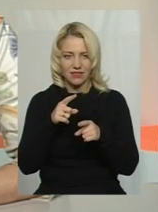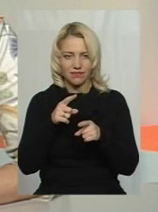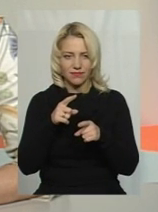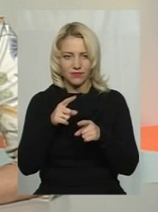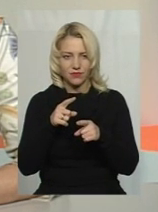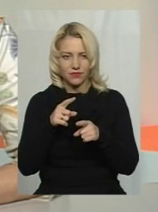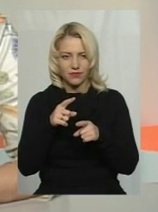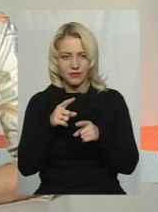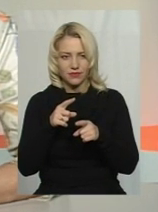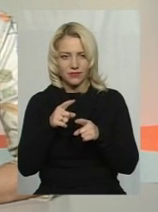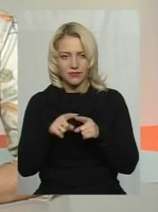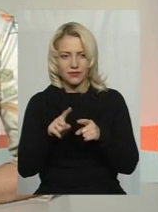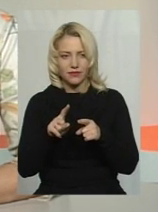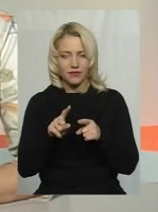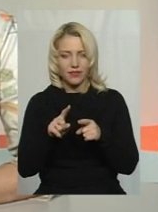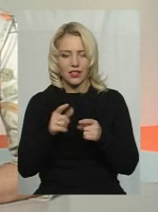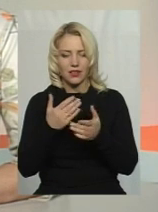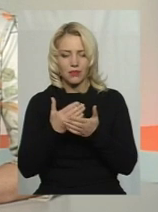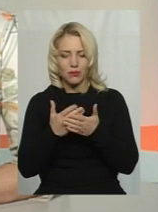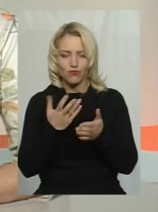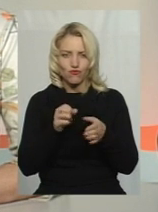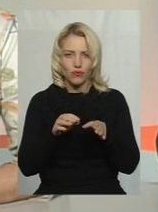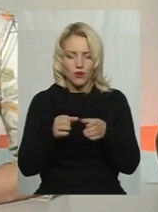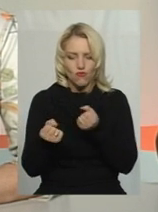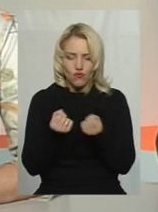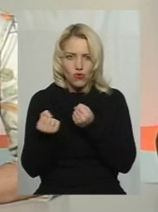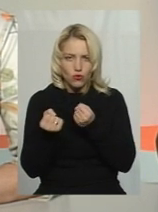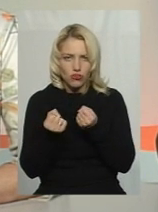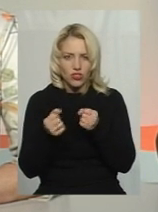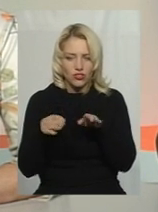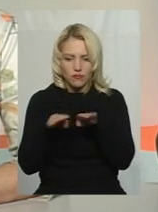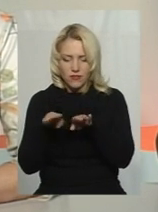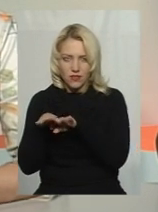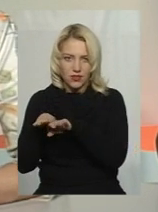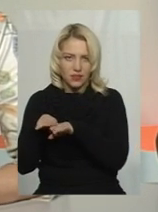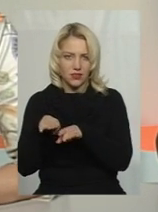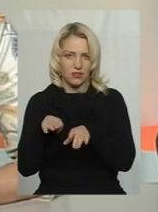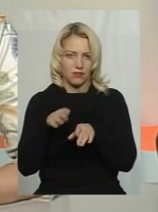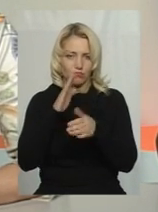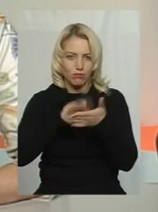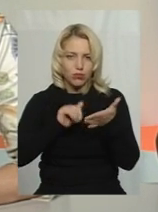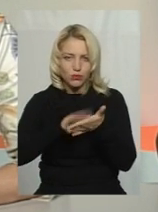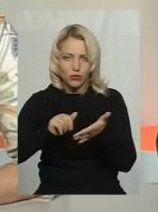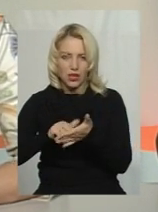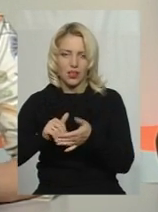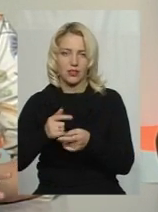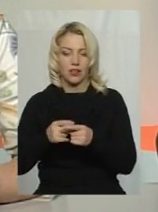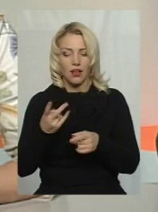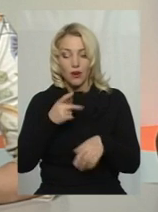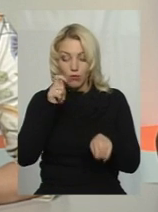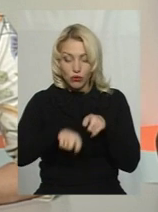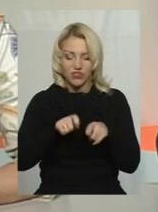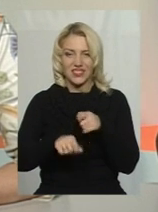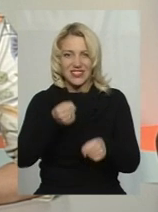Пропускає підрядник ущільнення, пропускає підрядник, що його потрібно вже перевіряти, заставляти, щоб він